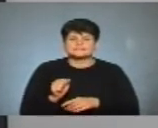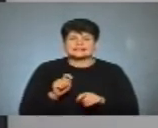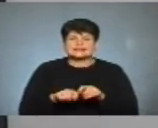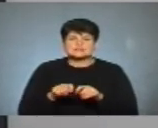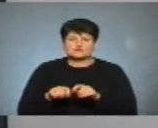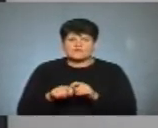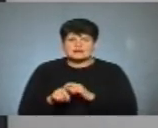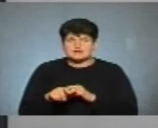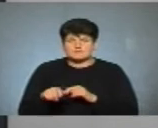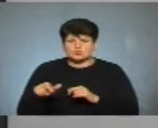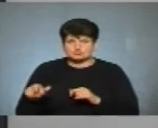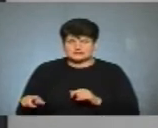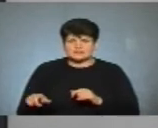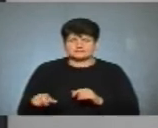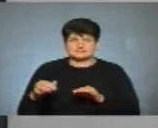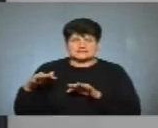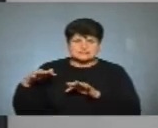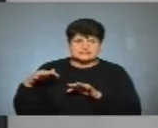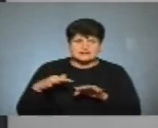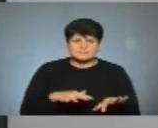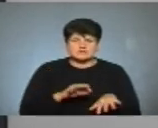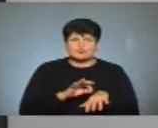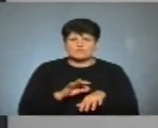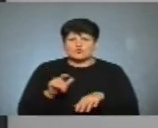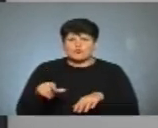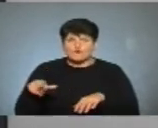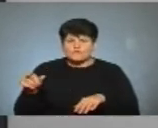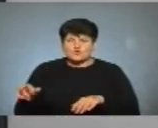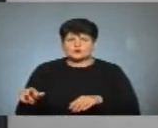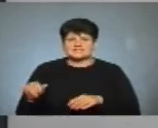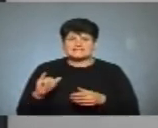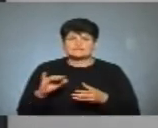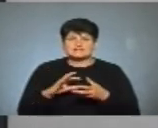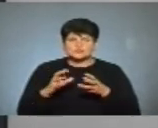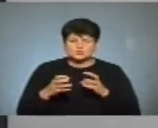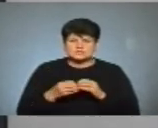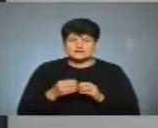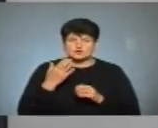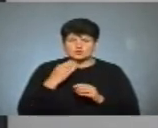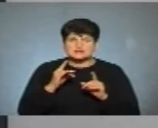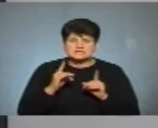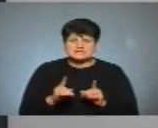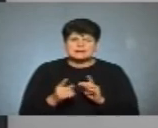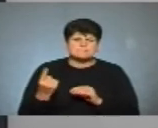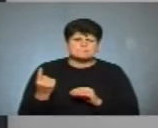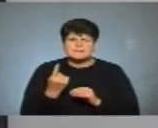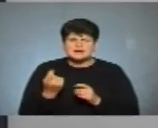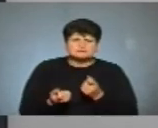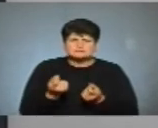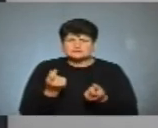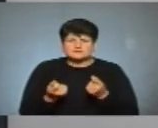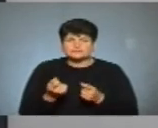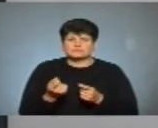тестуванням людей, з напливом хворих. І в результаті, коли тільки перші зародки в березні